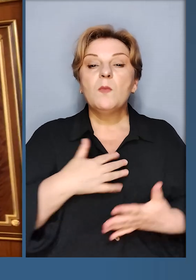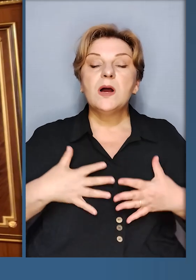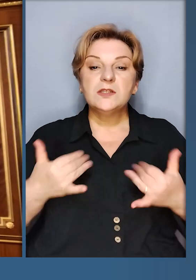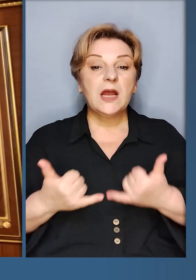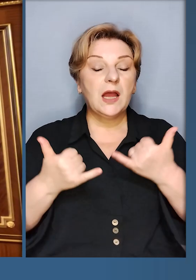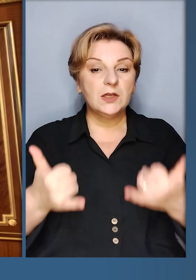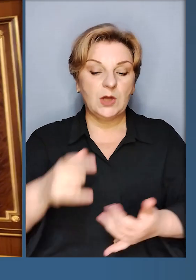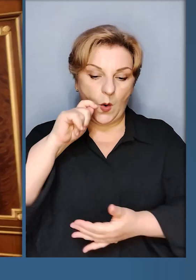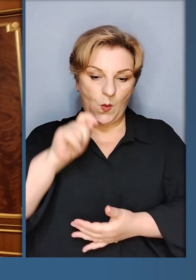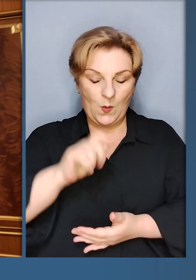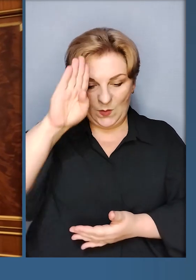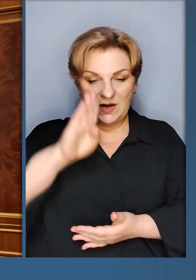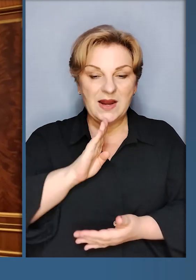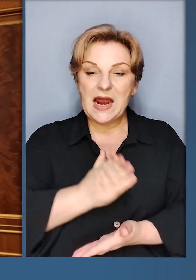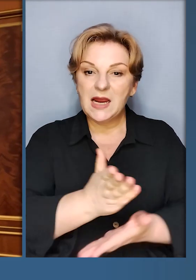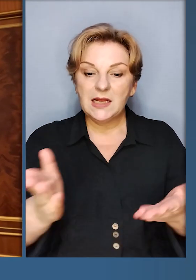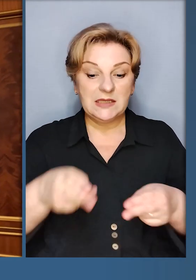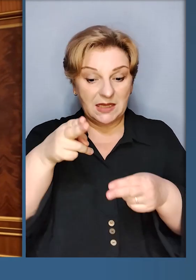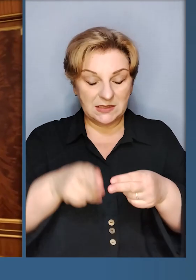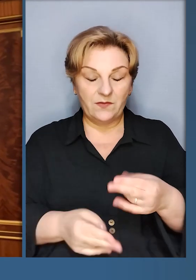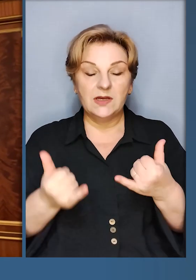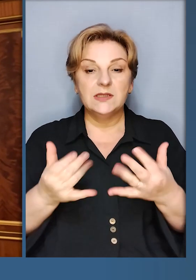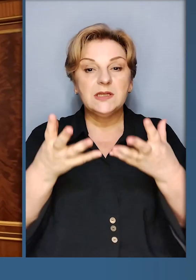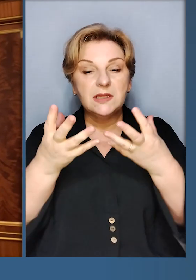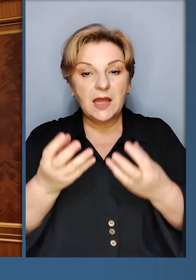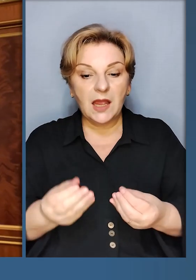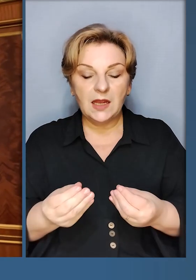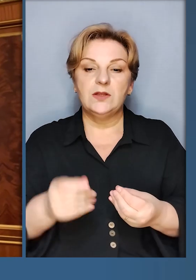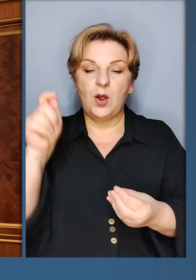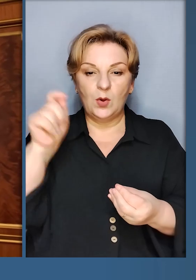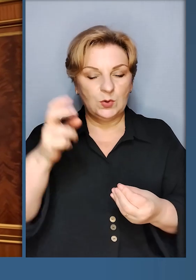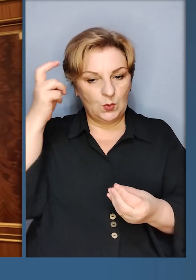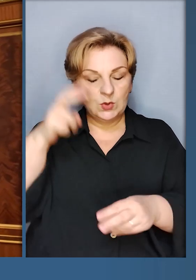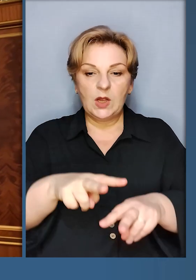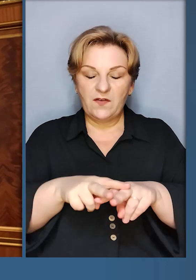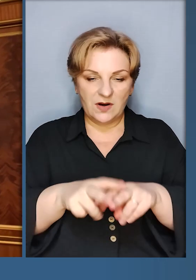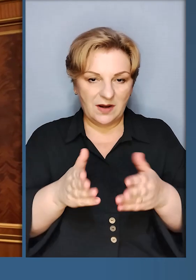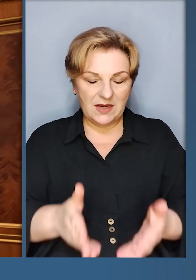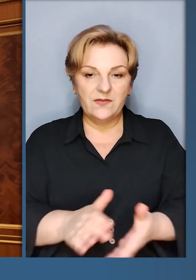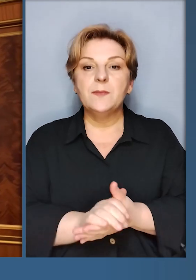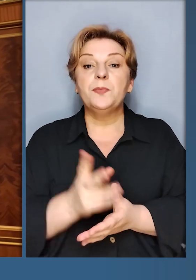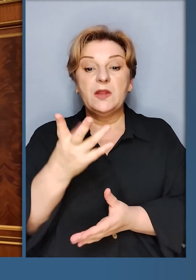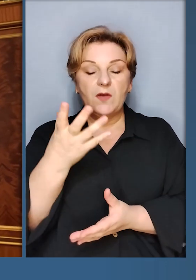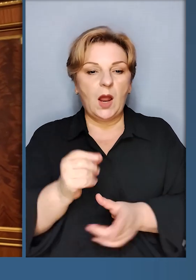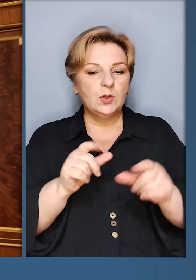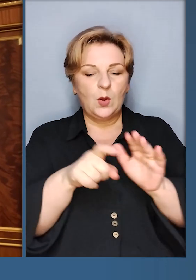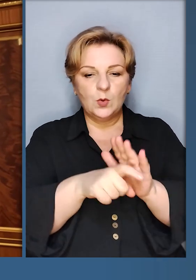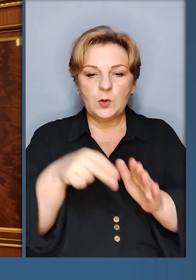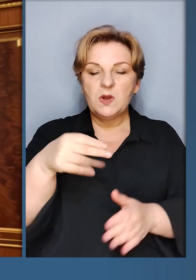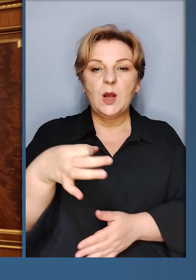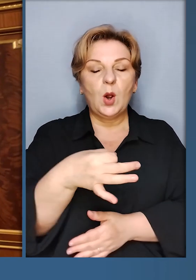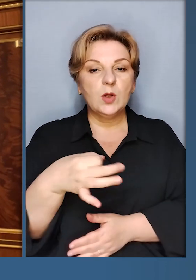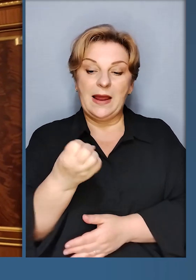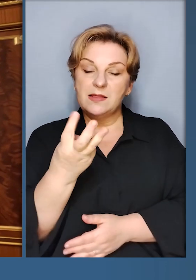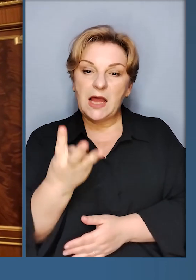Бажаю здоров'я, шановні українці, українки. Завершуємо цей день в столиці вже, в Києві. Два дні Донбаса,